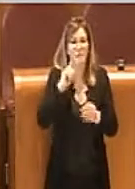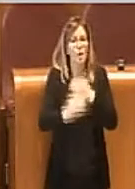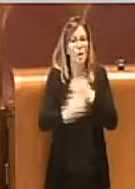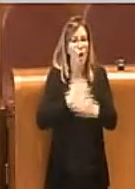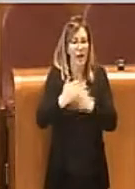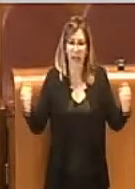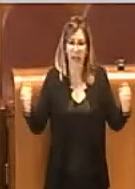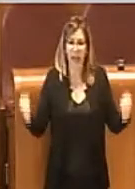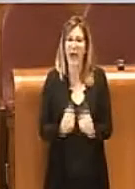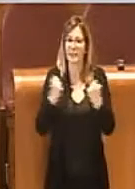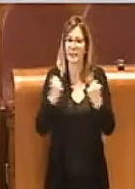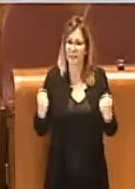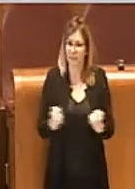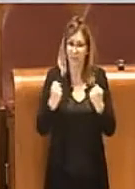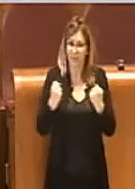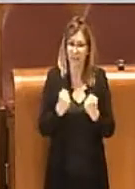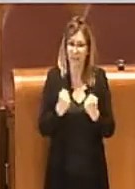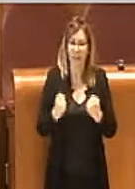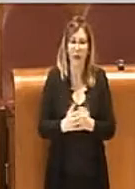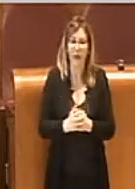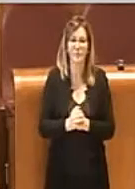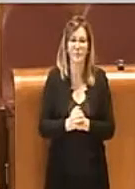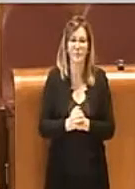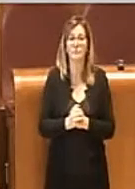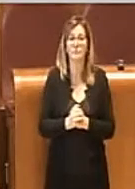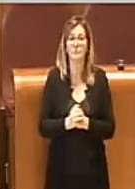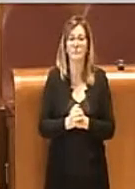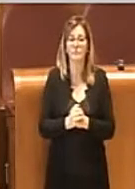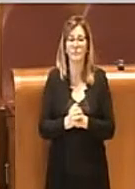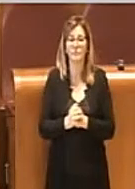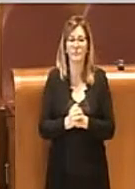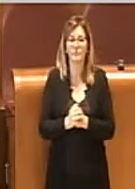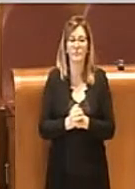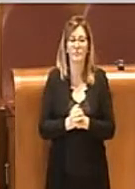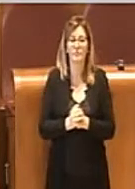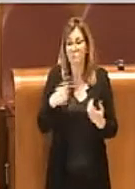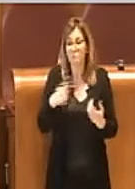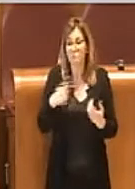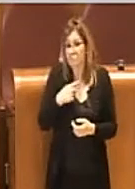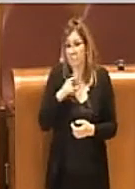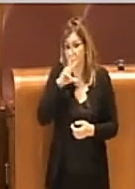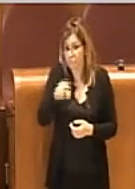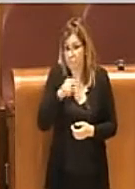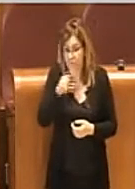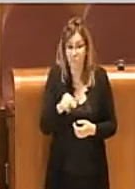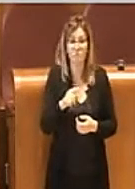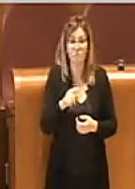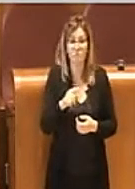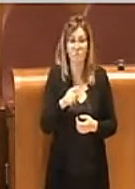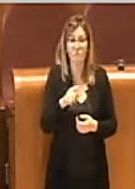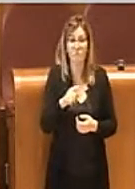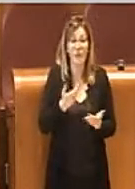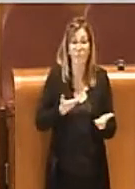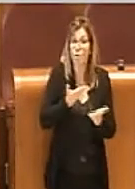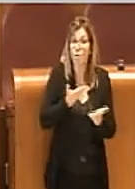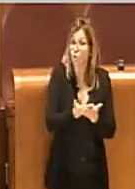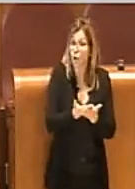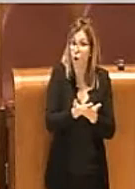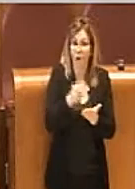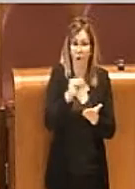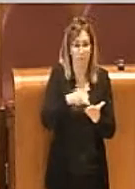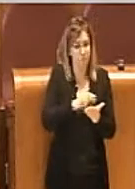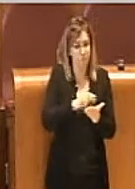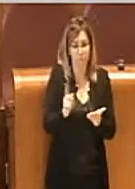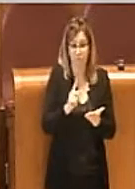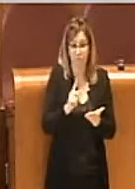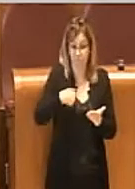azienda. Perciò, ecco, questo è quello che ci sentiamo di dire. La mozione non è votabile, perciò il nostro voto del Movimento